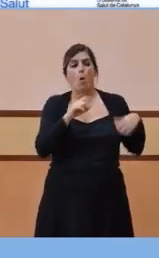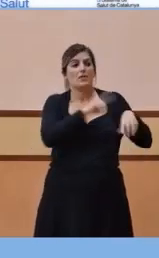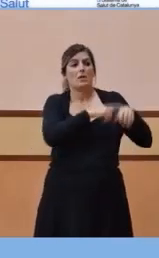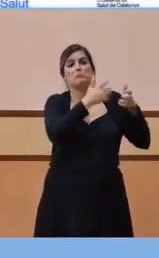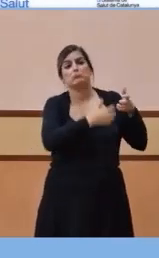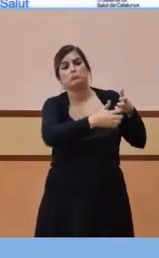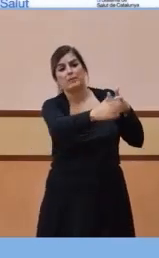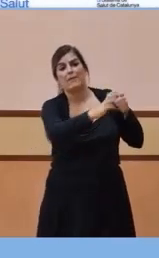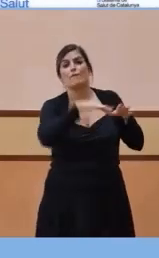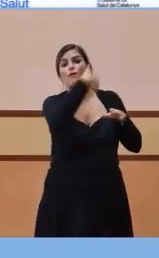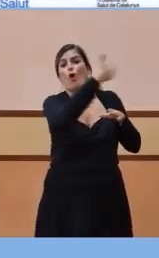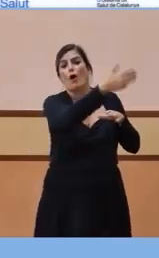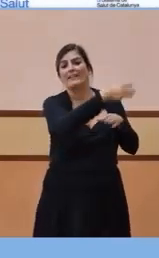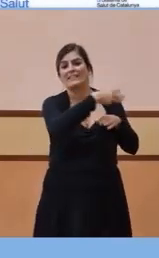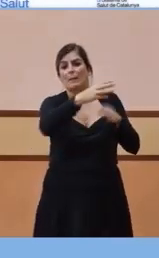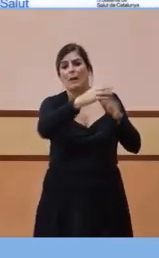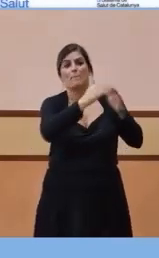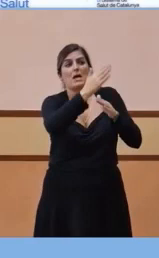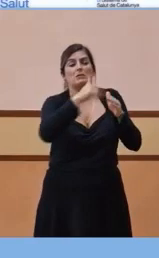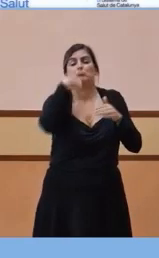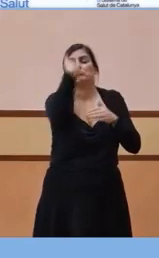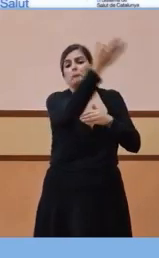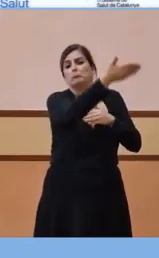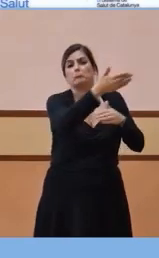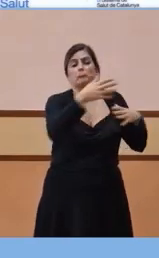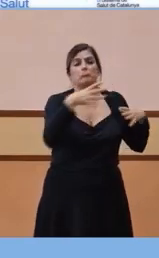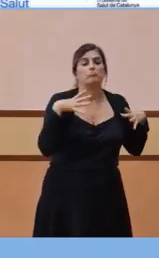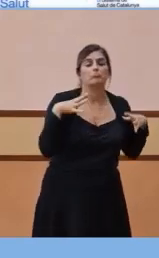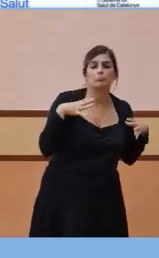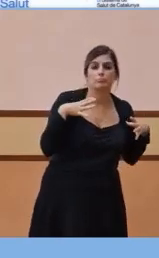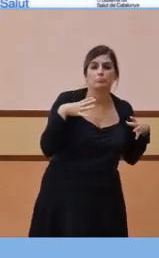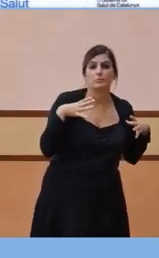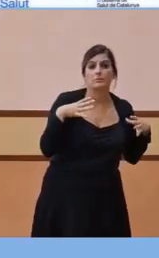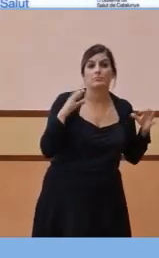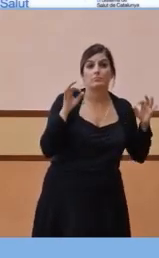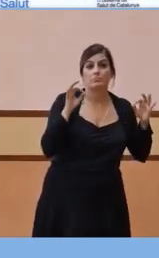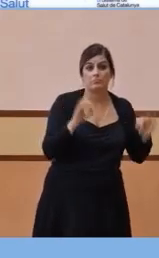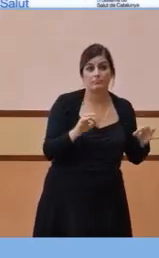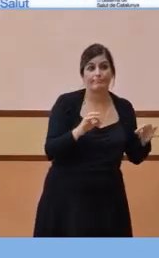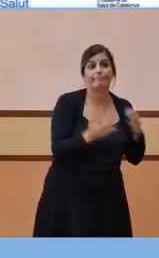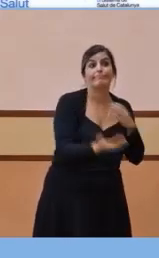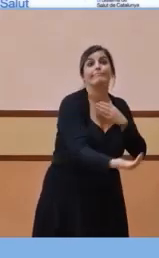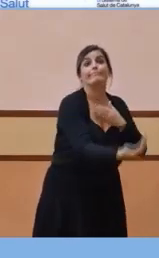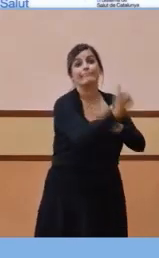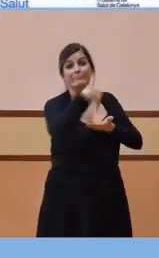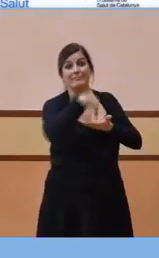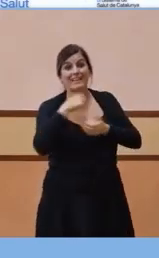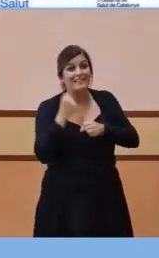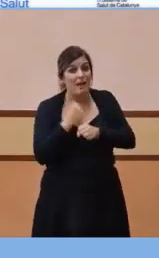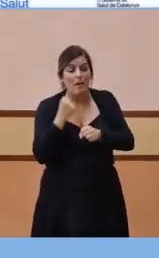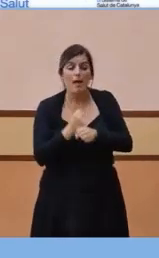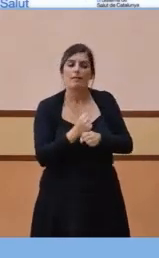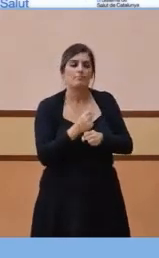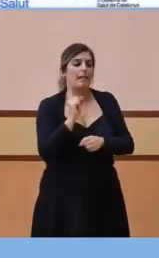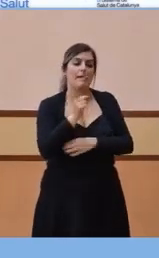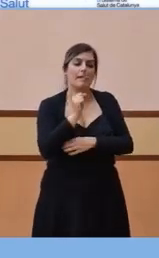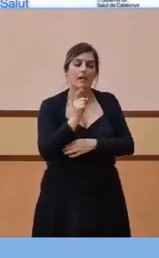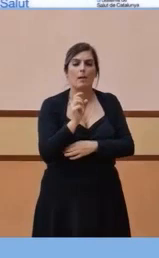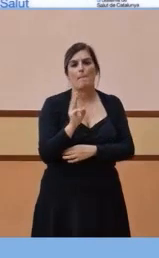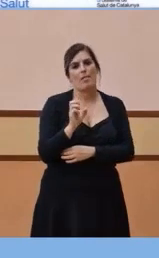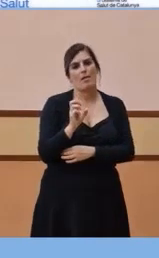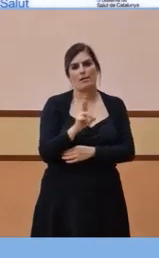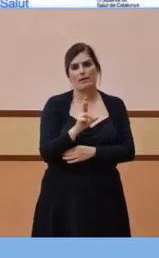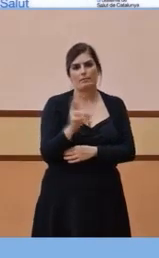que ha estat més de tres setmanes fora, tres o més setmanes, doncs hem de fer també una PCR de retorn i